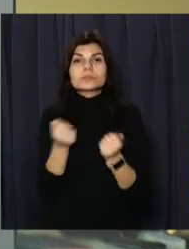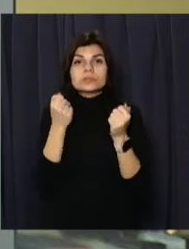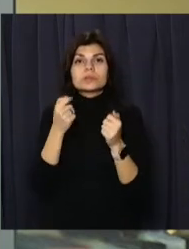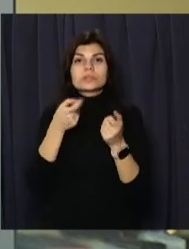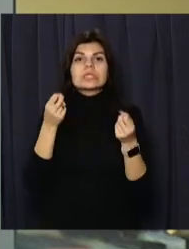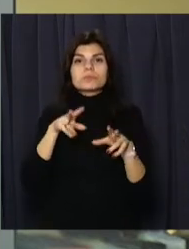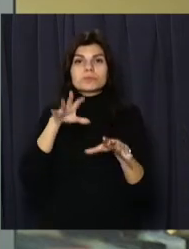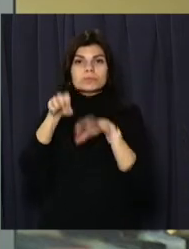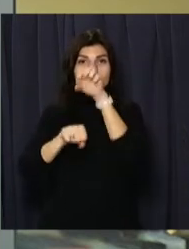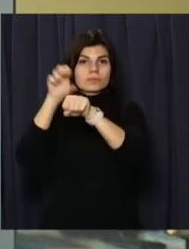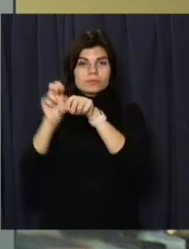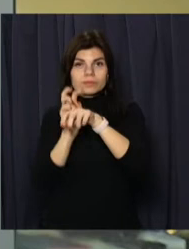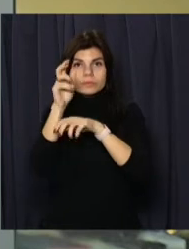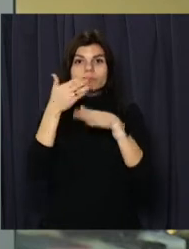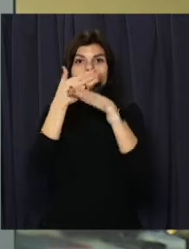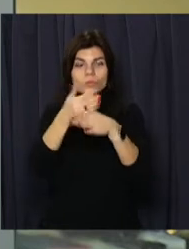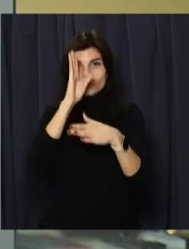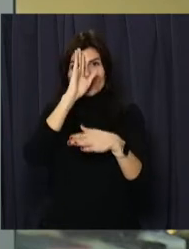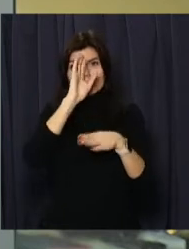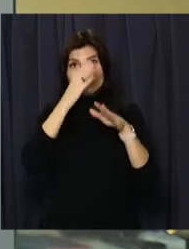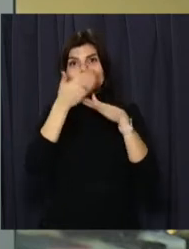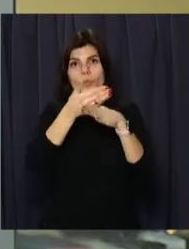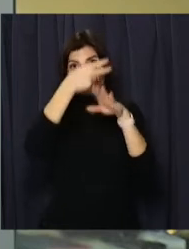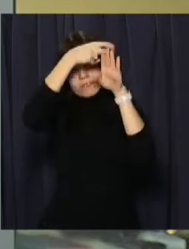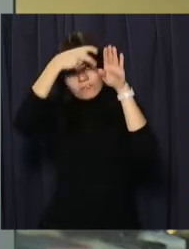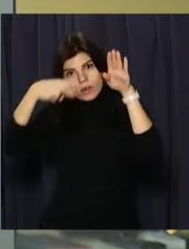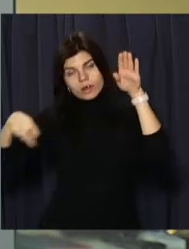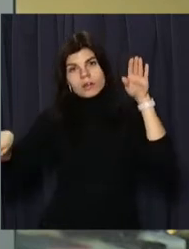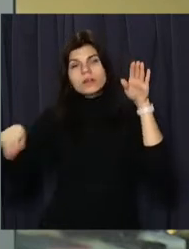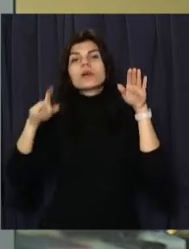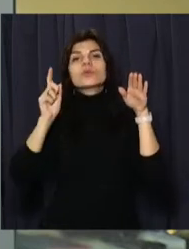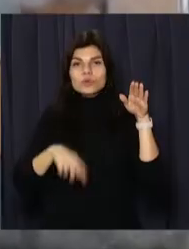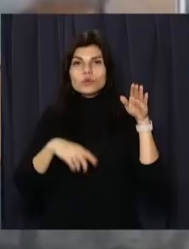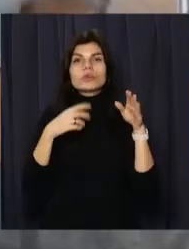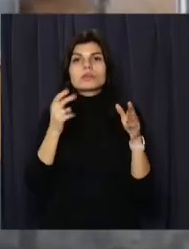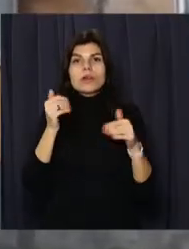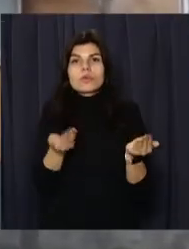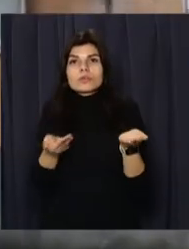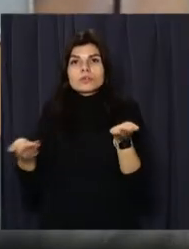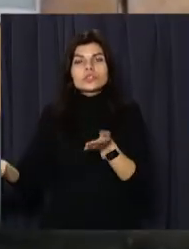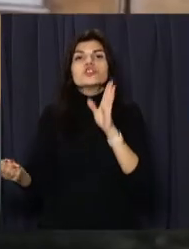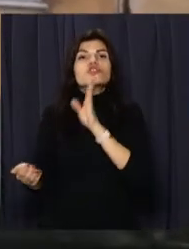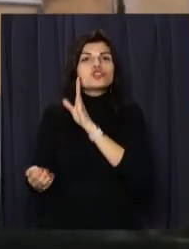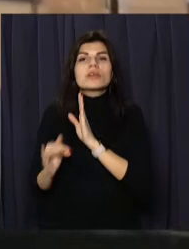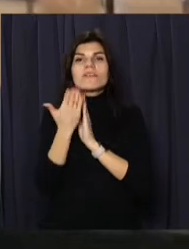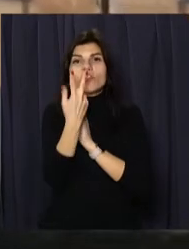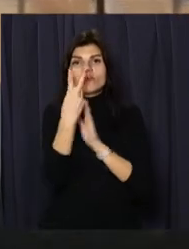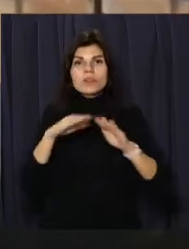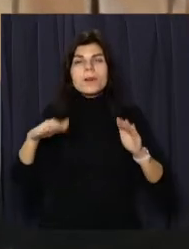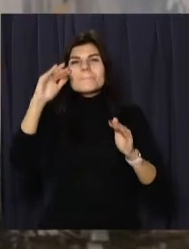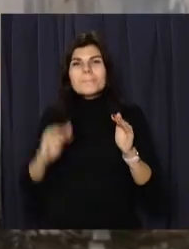пожежної автодрабини допомогли вибратися чоловікові з верхнього поверху, а також винесли на руках жінку та її двох дітей,